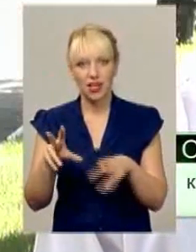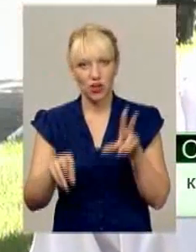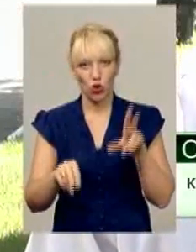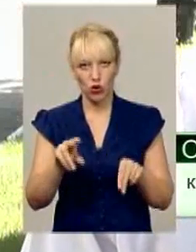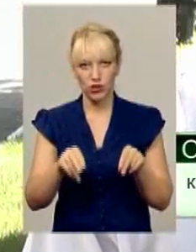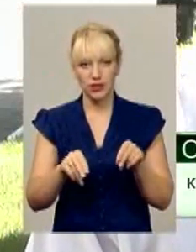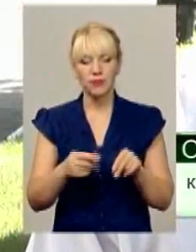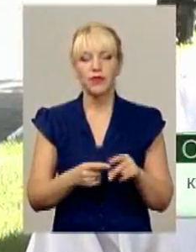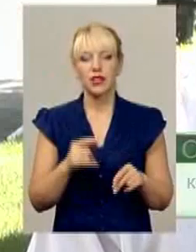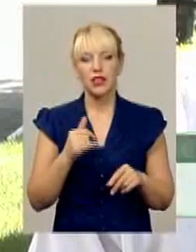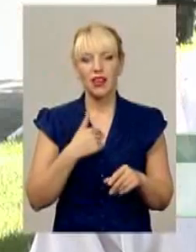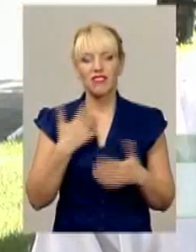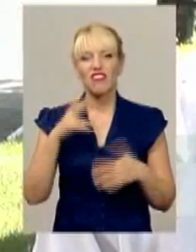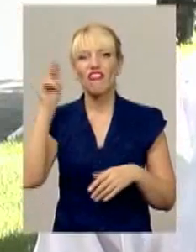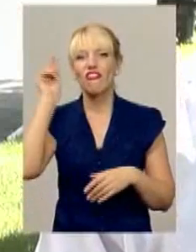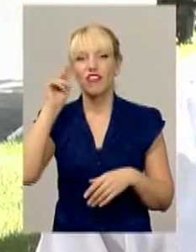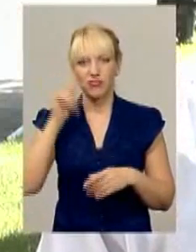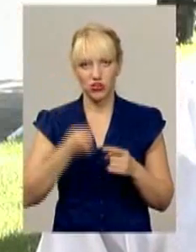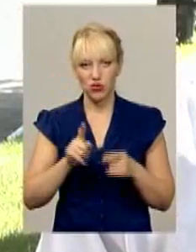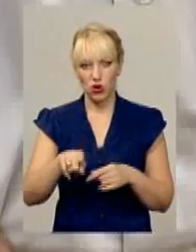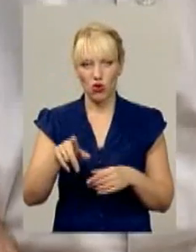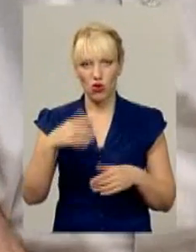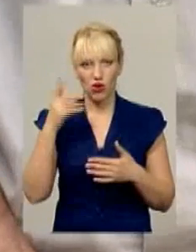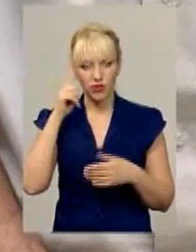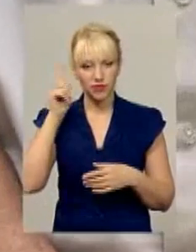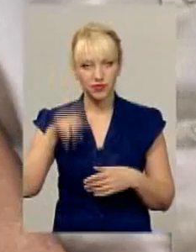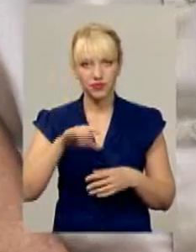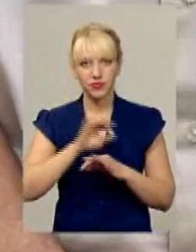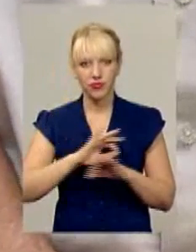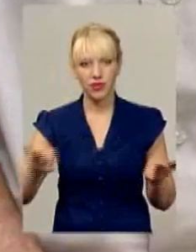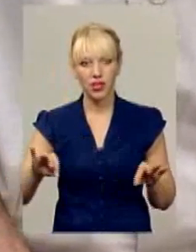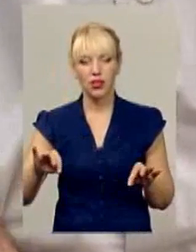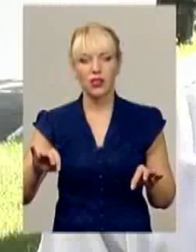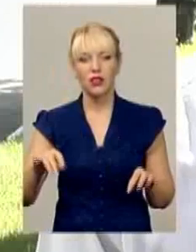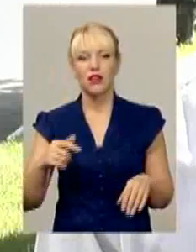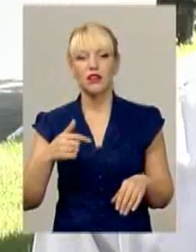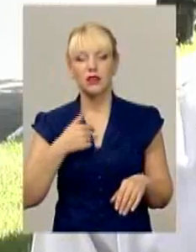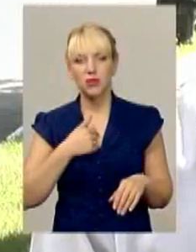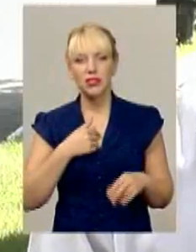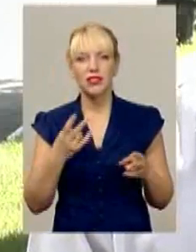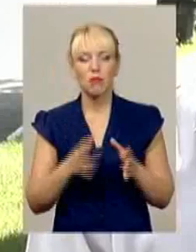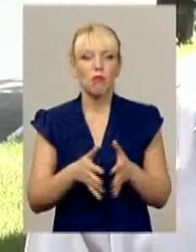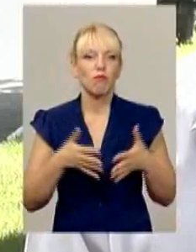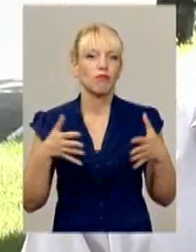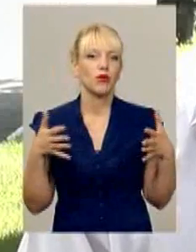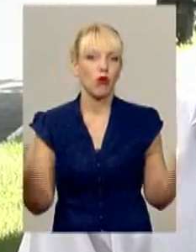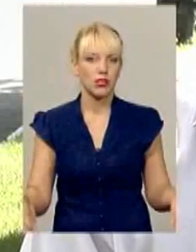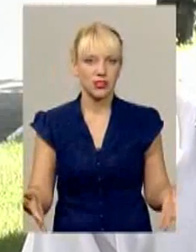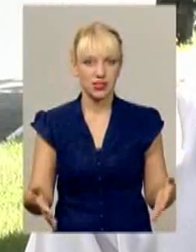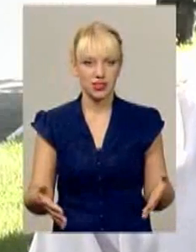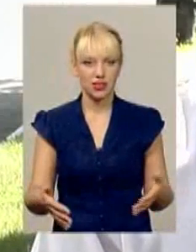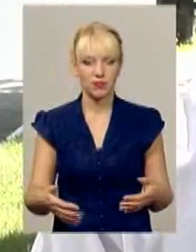Хмельницького, то мені для яла потрібний простір, потрібна